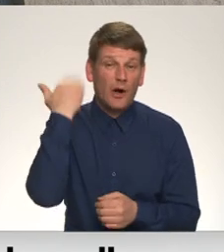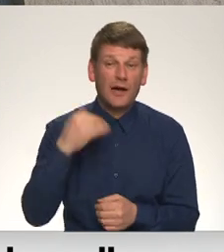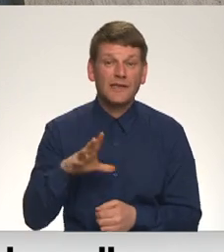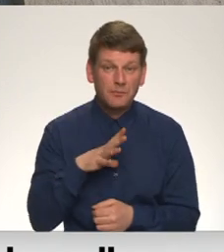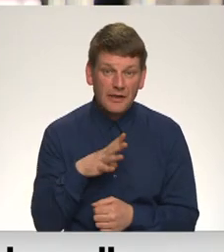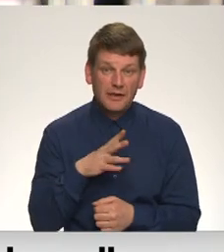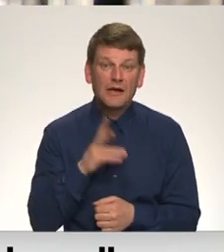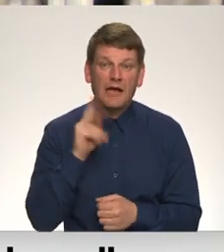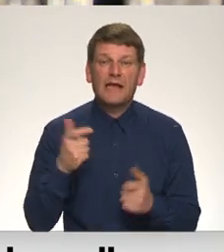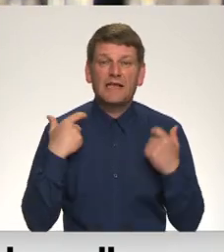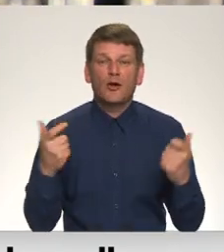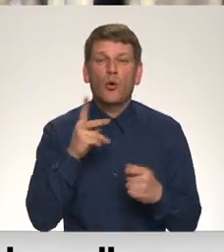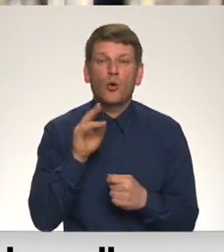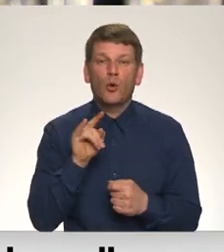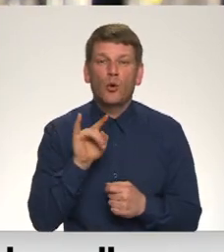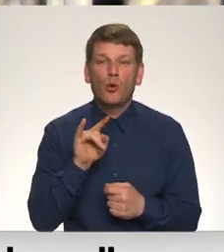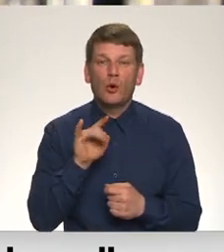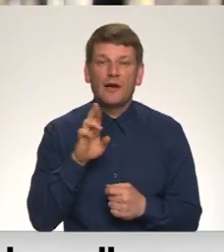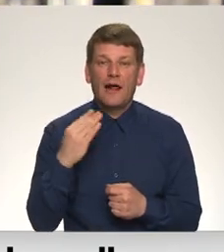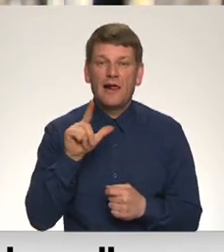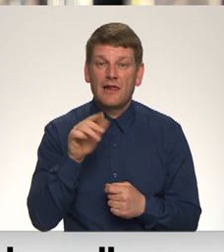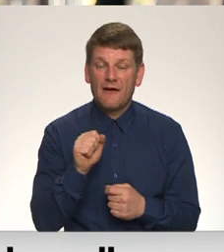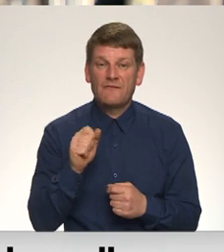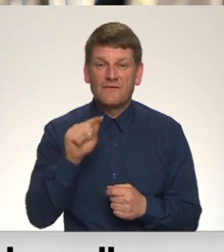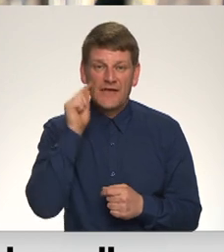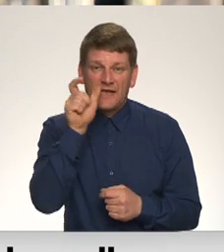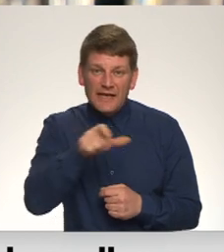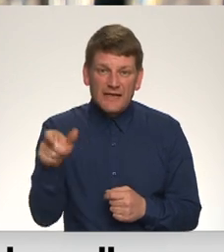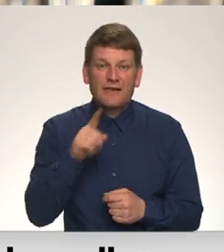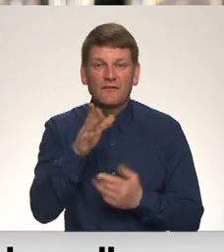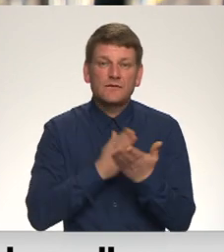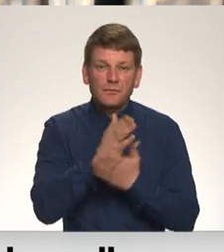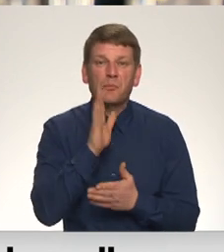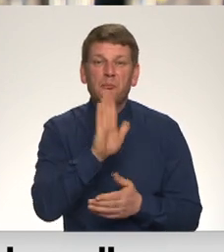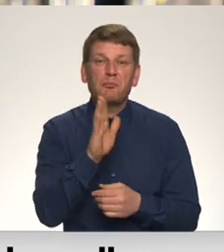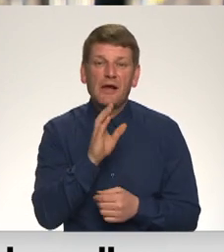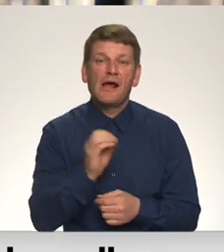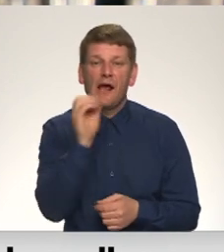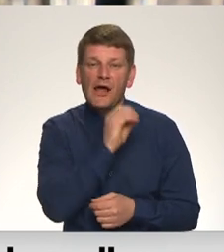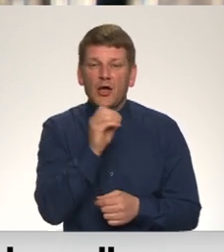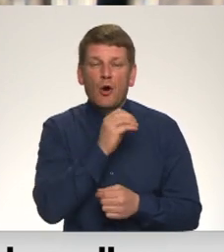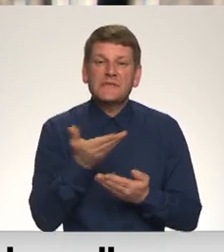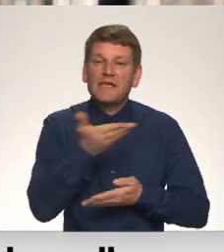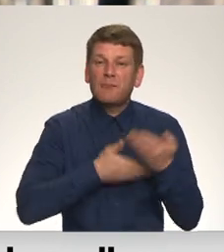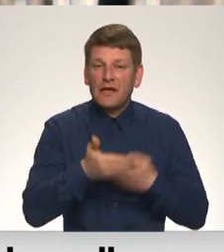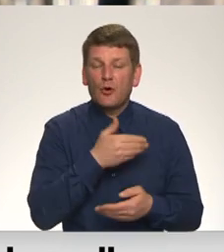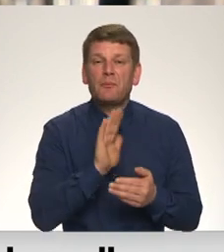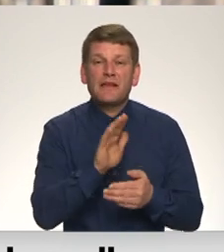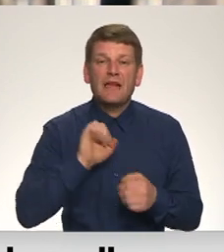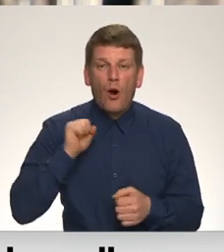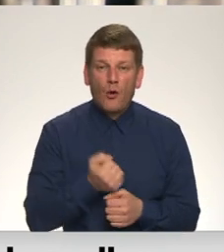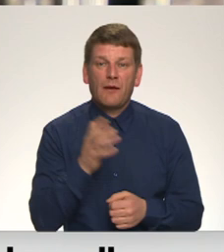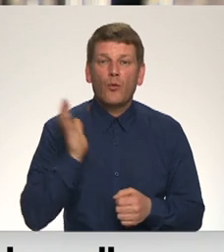kā ģenerāļa kureļa vīri, kā kurels griezās pie rietumu sabiedrotījiem, pie draugiem un